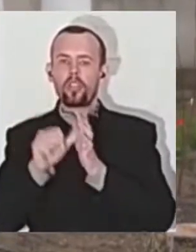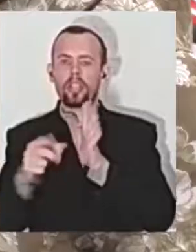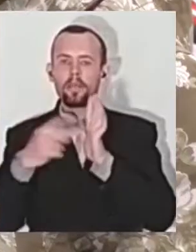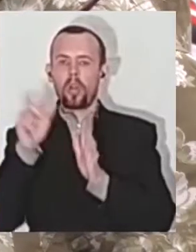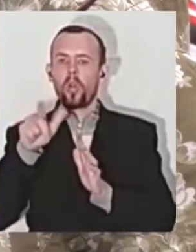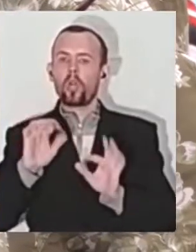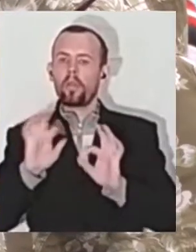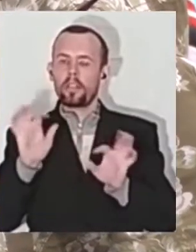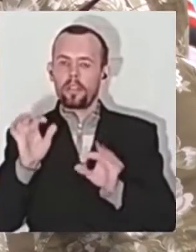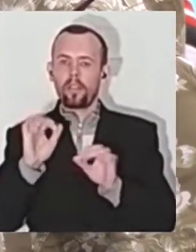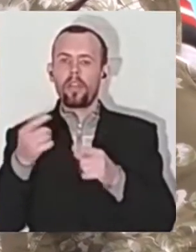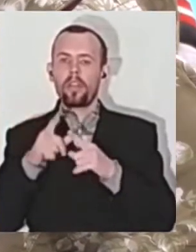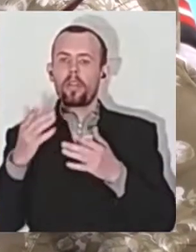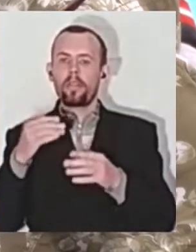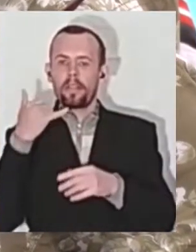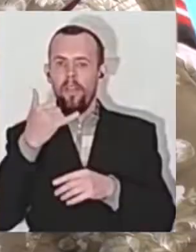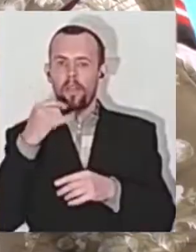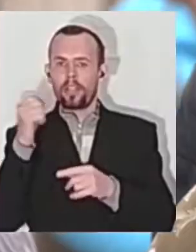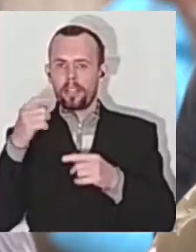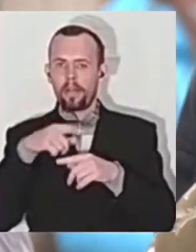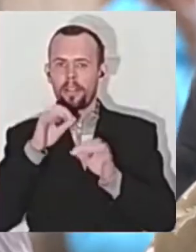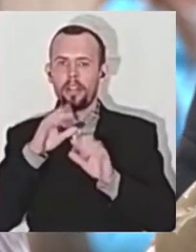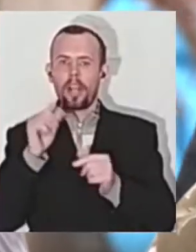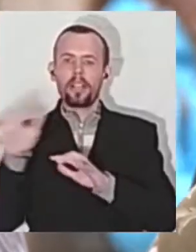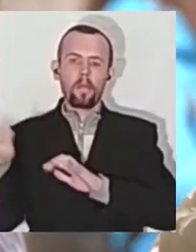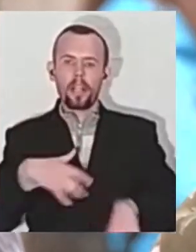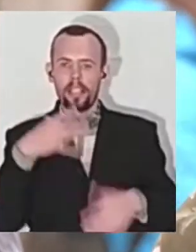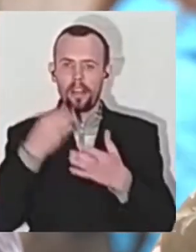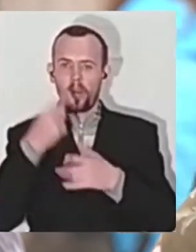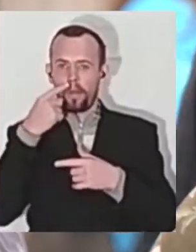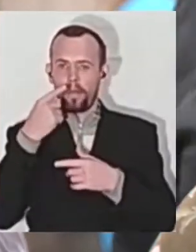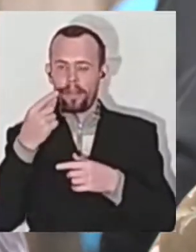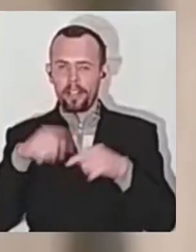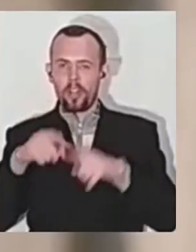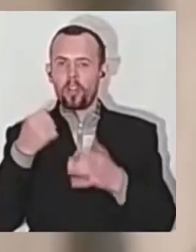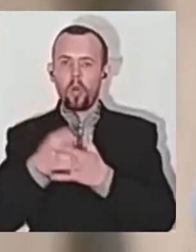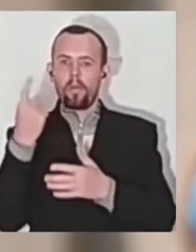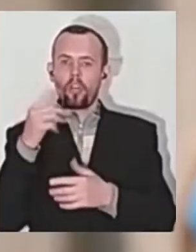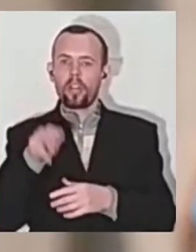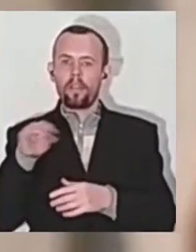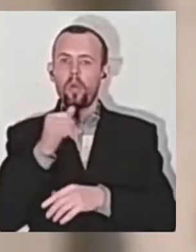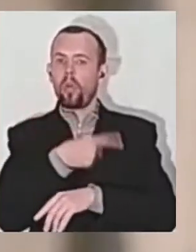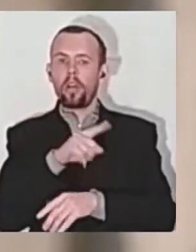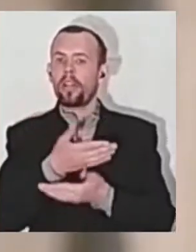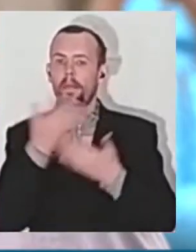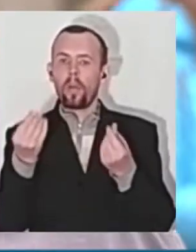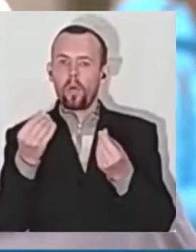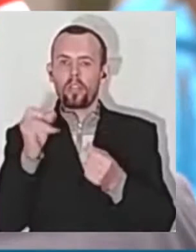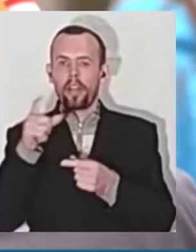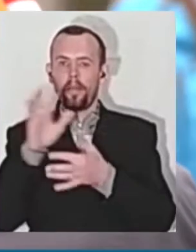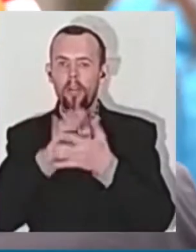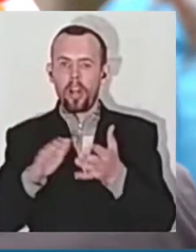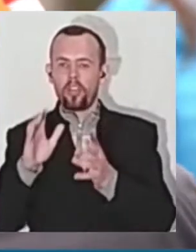їм зателефонували з медзакладу та сказали забрати своїх близьких до 1 травня, бо у лікарні немає коштів на їх подальше утримання.